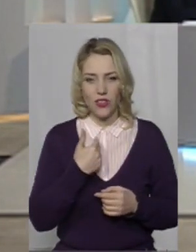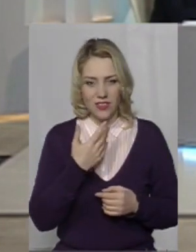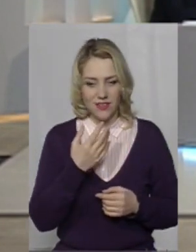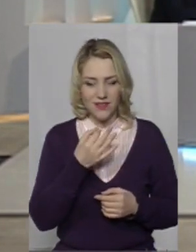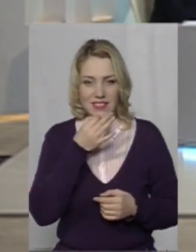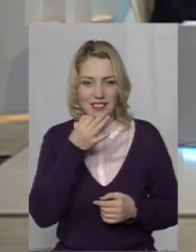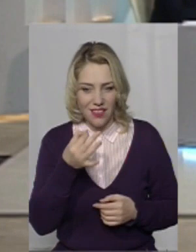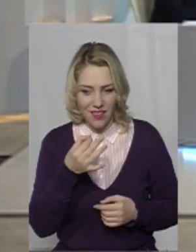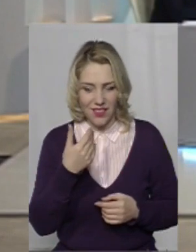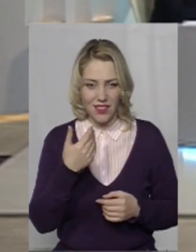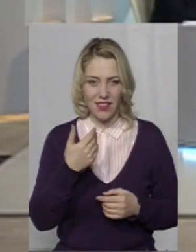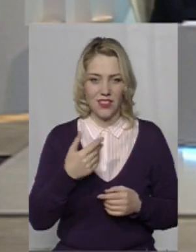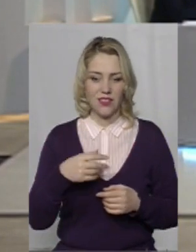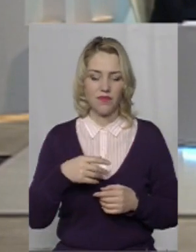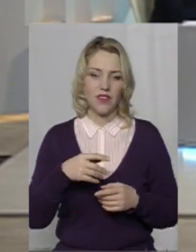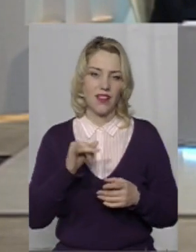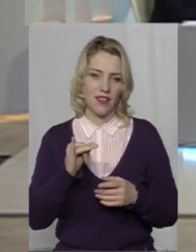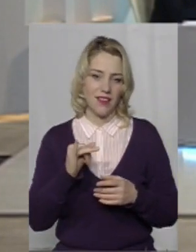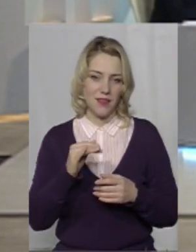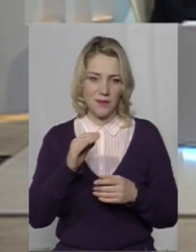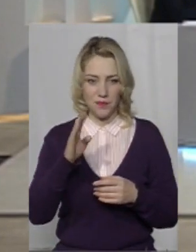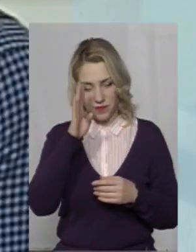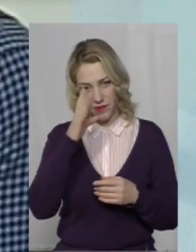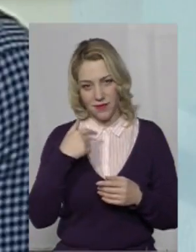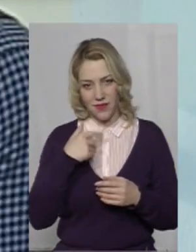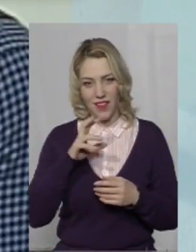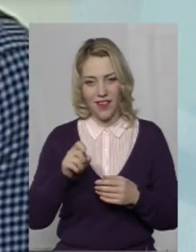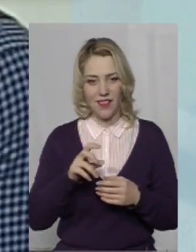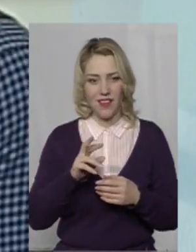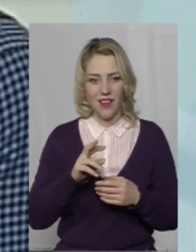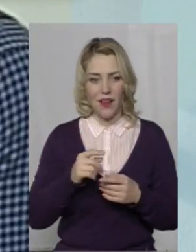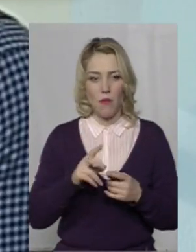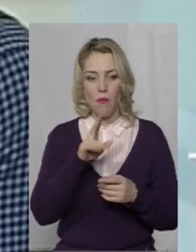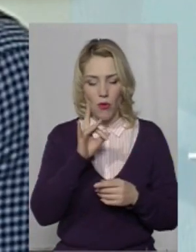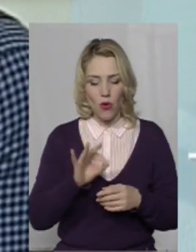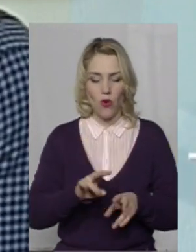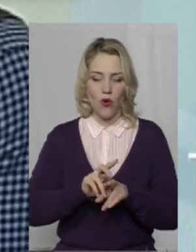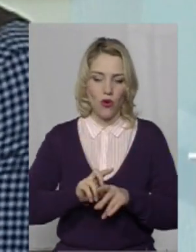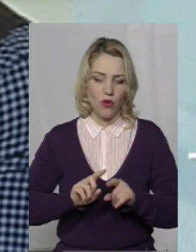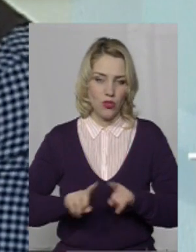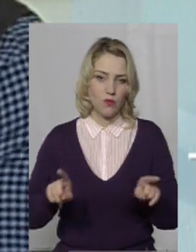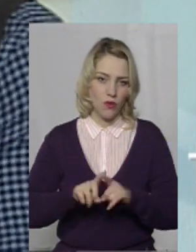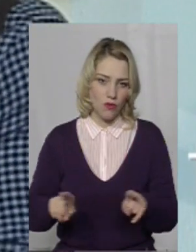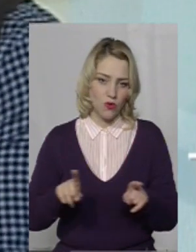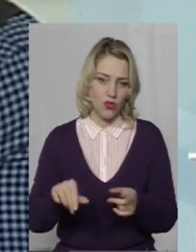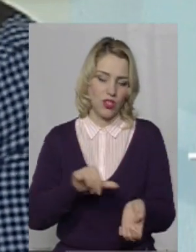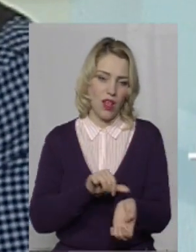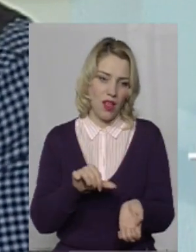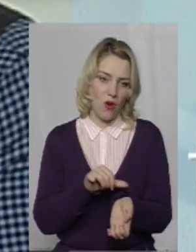розповсюдження наркотиків шляхом телеграм-каналів.